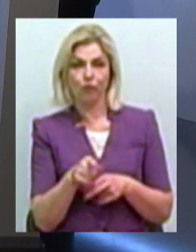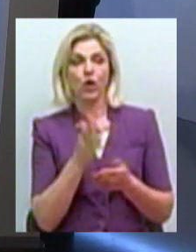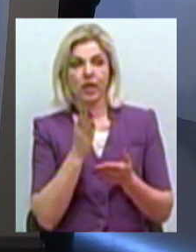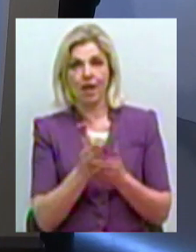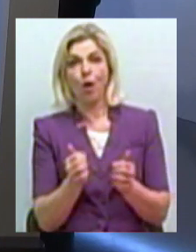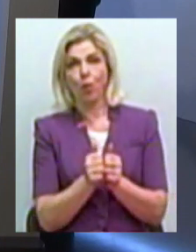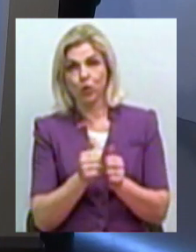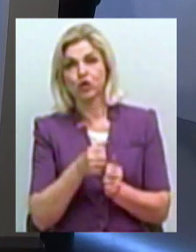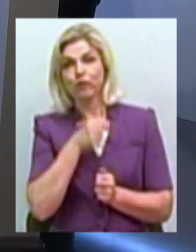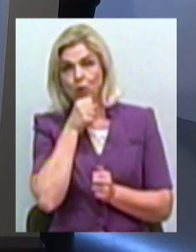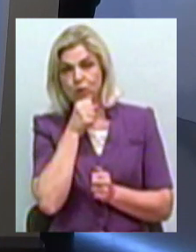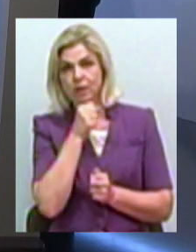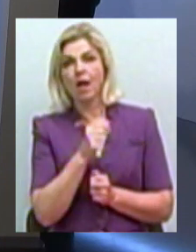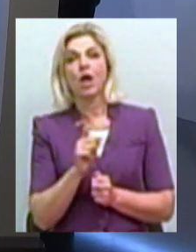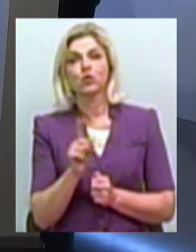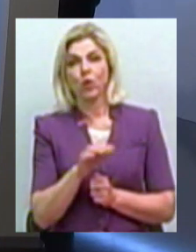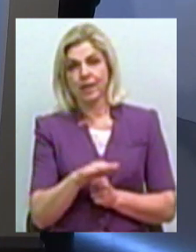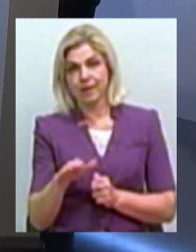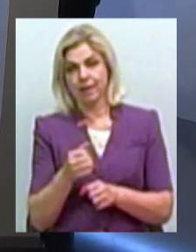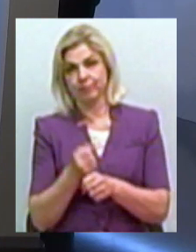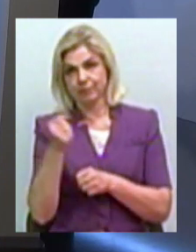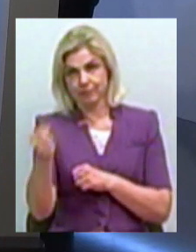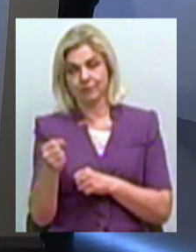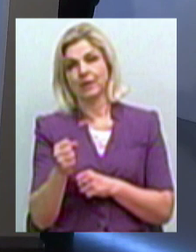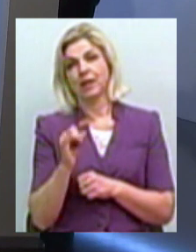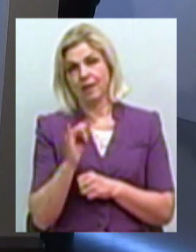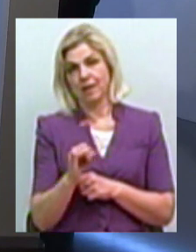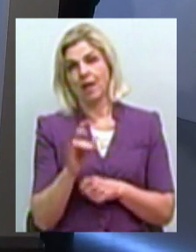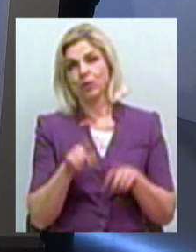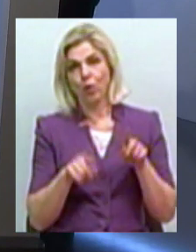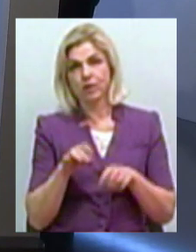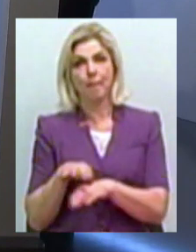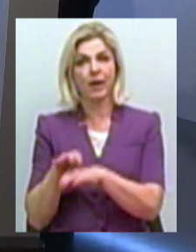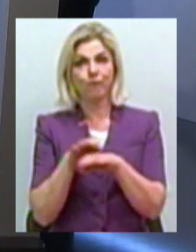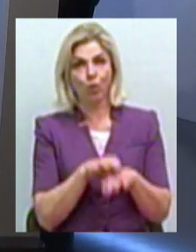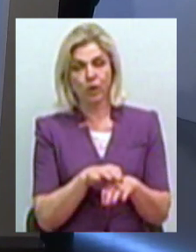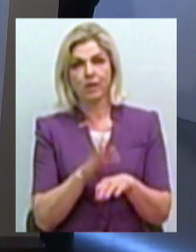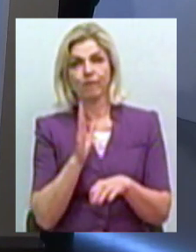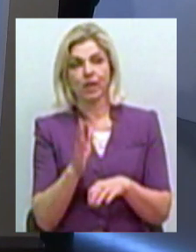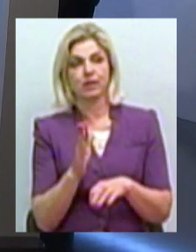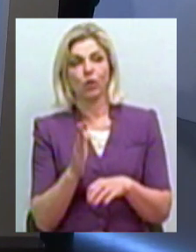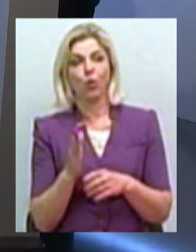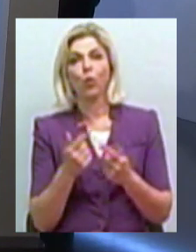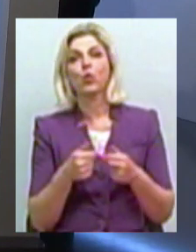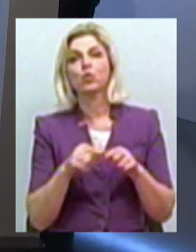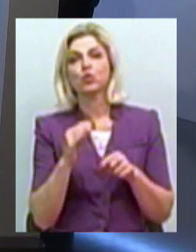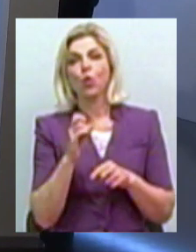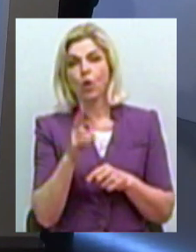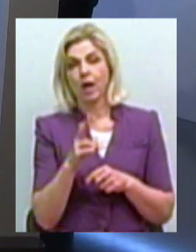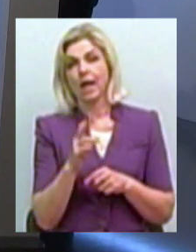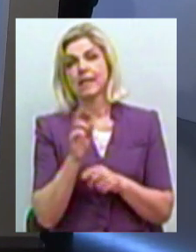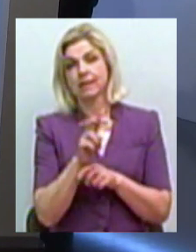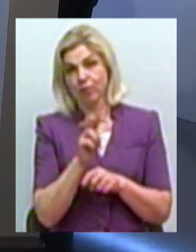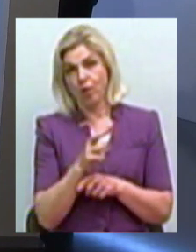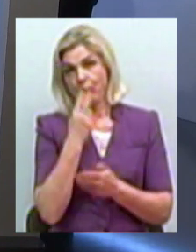дорослі, які дитину направляють, рекомендують, а іноді навіть приводять якийсь кружок, секцію і